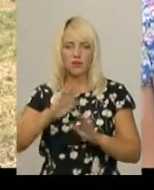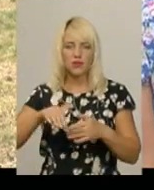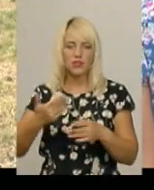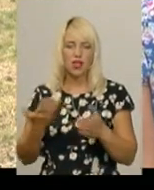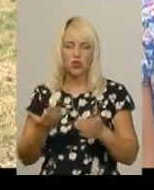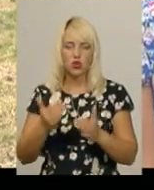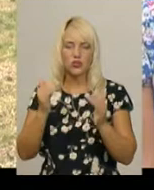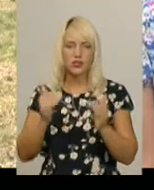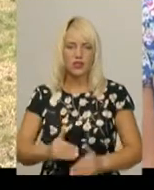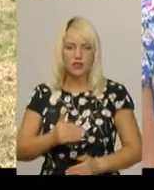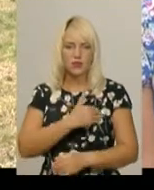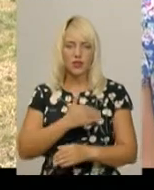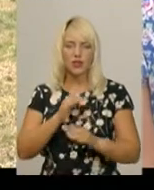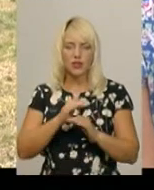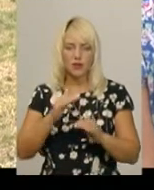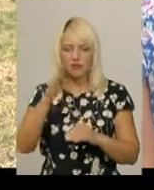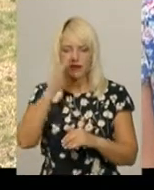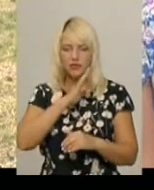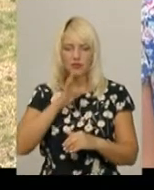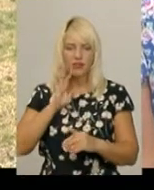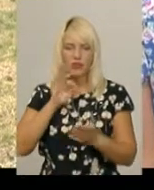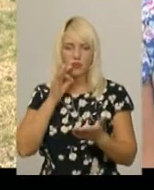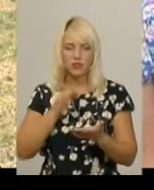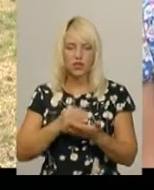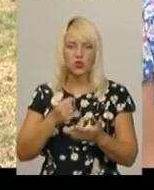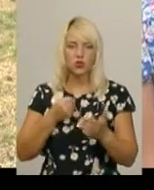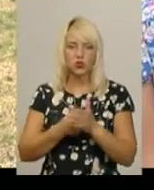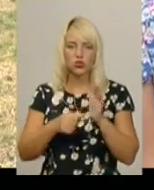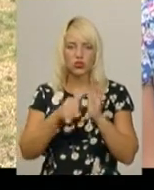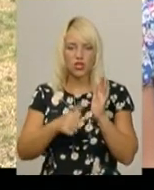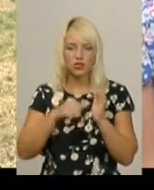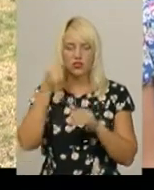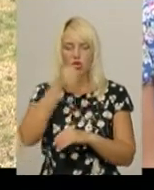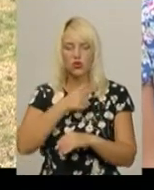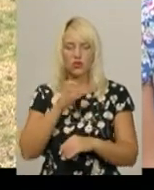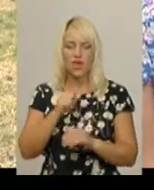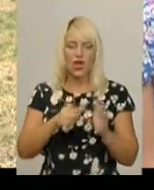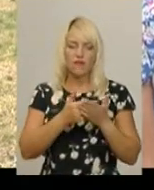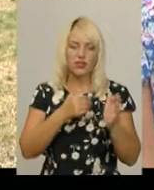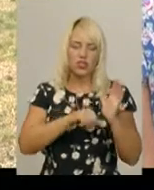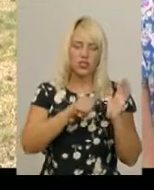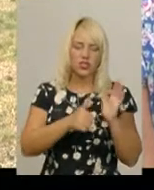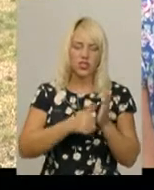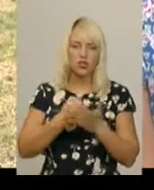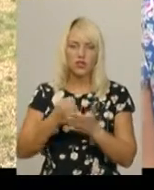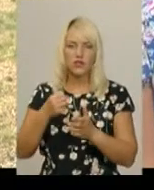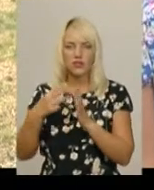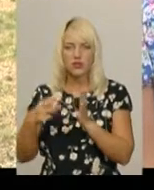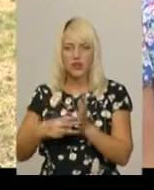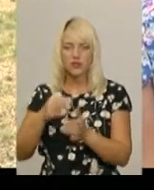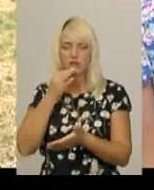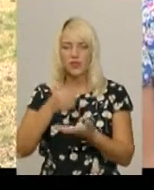своїх дітей до 16-річного віку, а вже від 16 до 18 до повноліття відповідальність несуть діти.